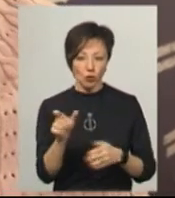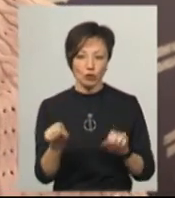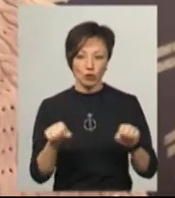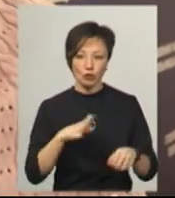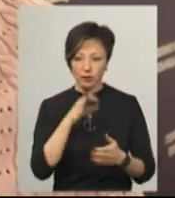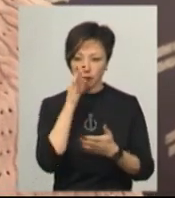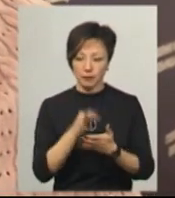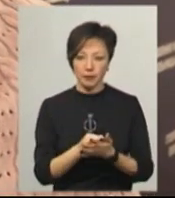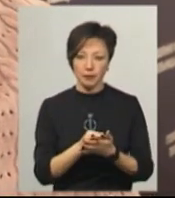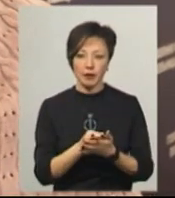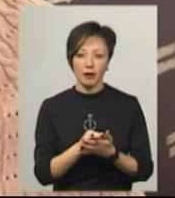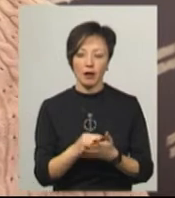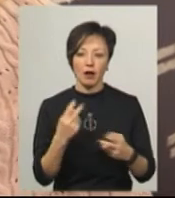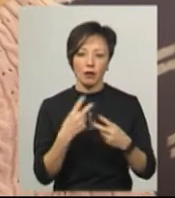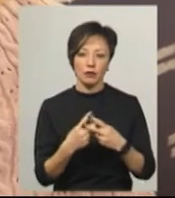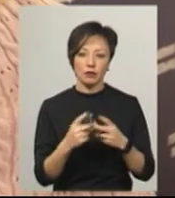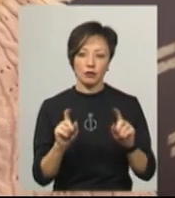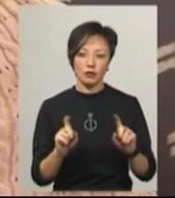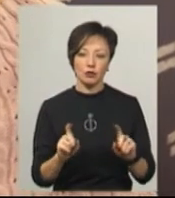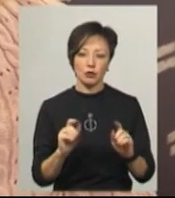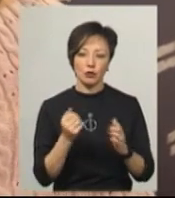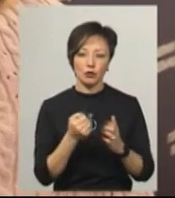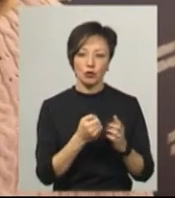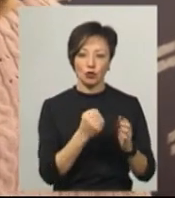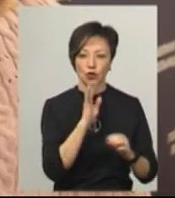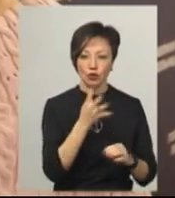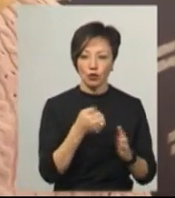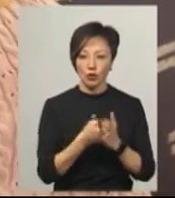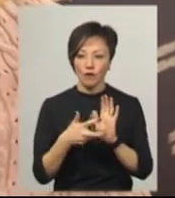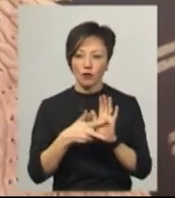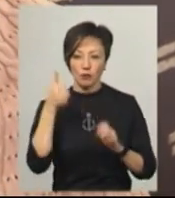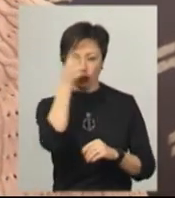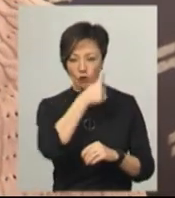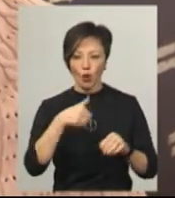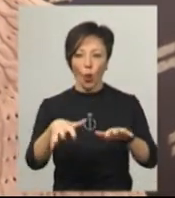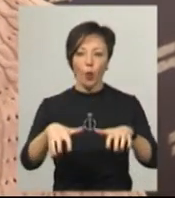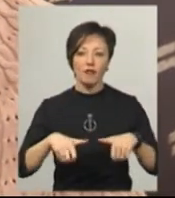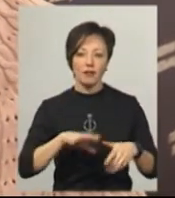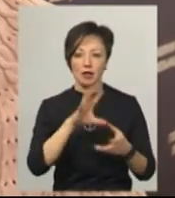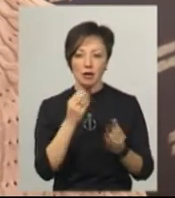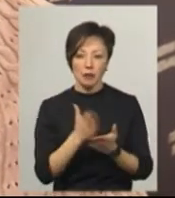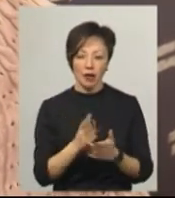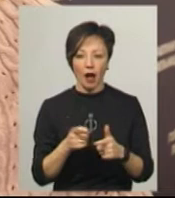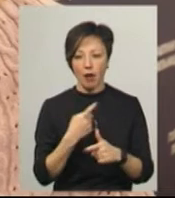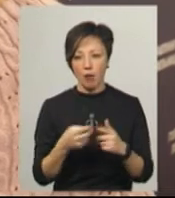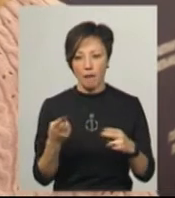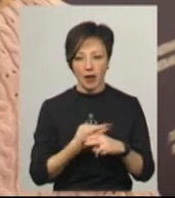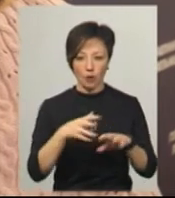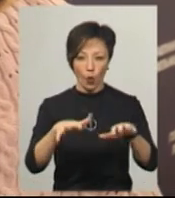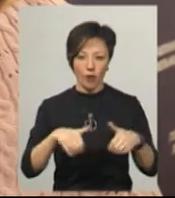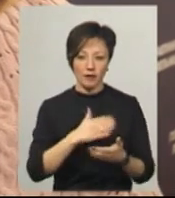кримінальна відповідальність у вигляді позбавлення волі на срок від 4 до 8 років з конфіскацією майна або без такої.